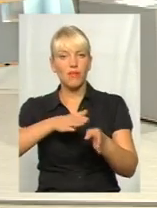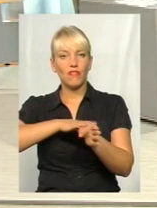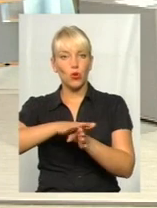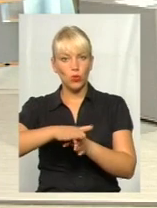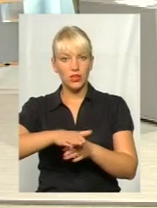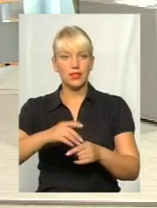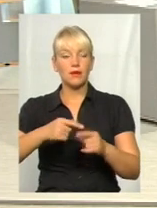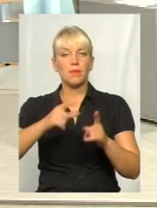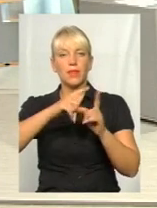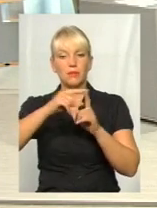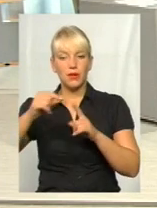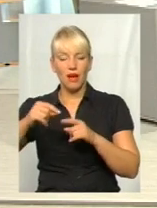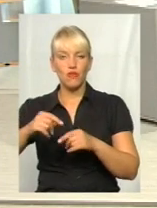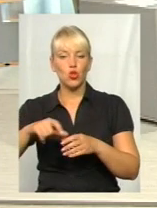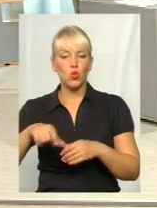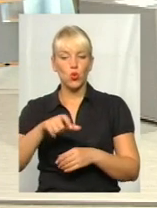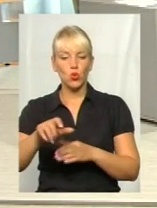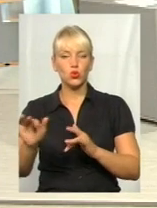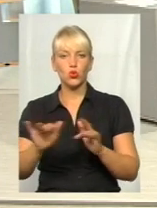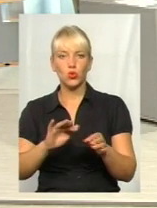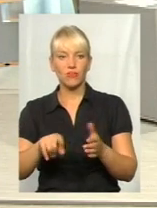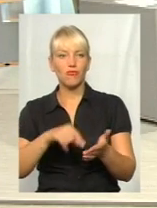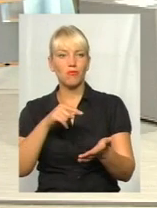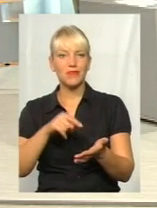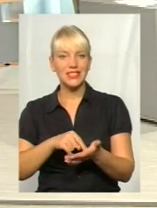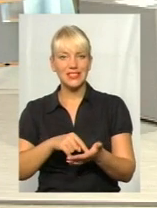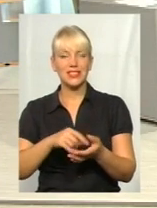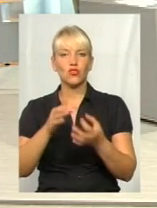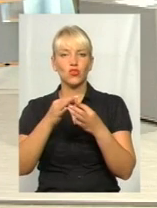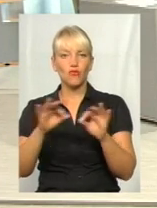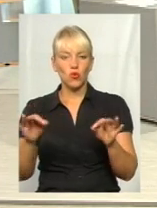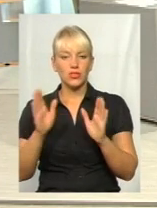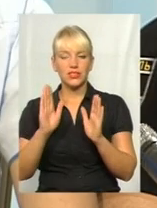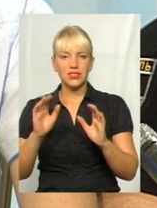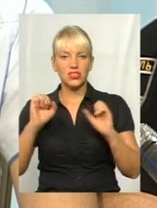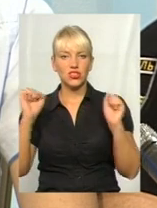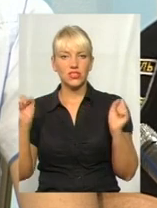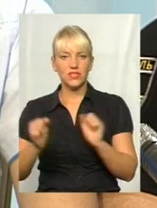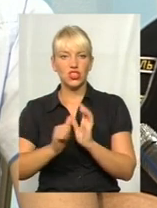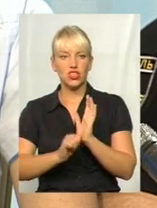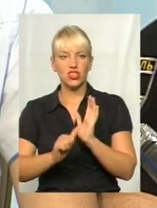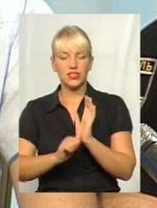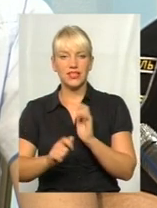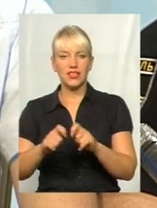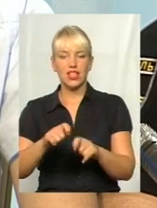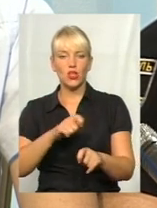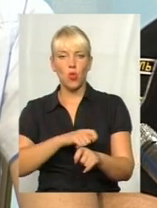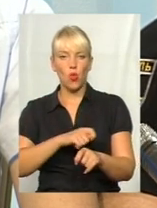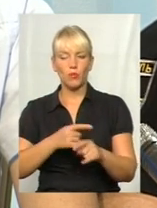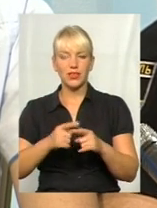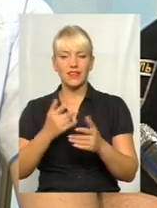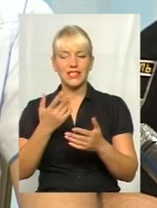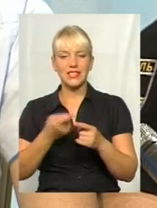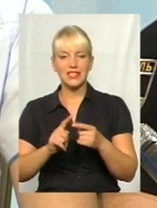дорожнього руху чітко зазначено, що в місті дозволена максимальна швидкість 60 кілометрів. За це є також адміністративна відповідальність, яка